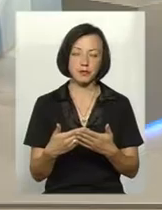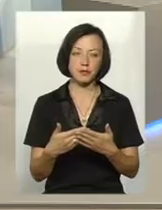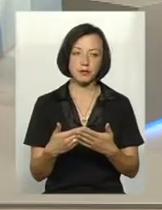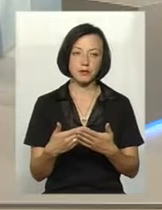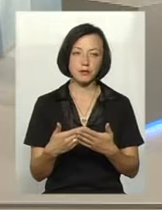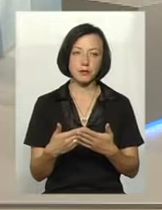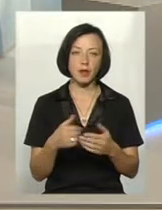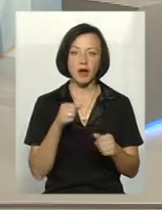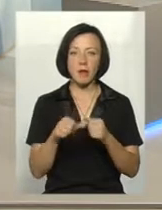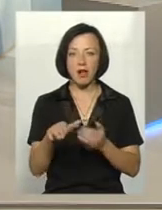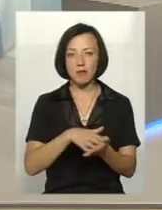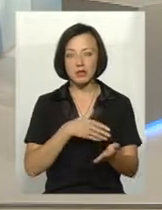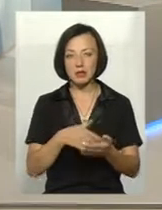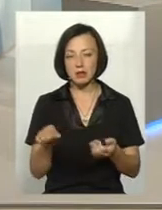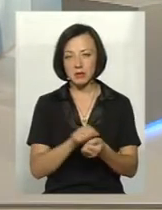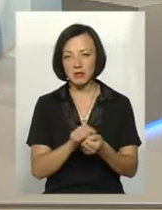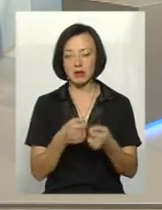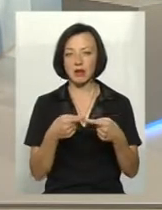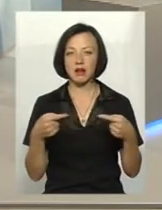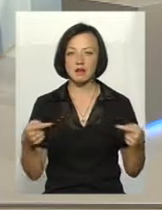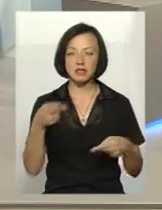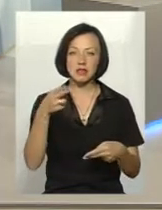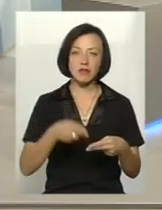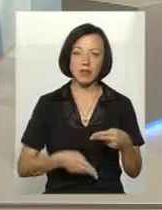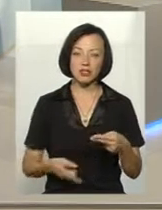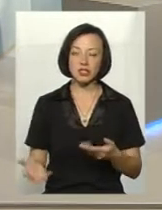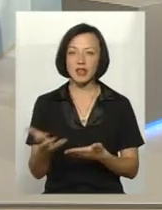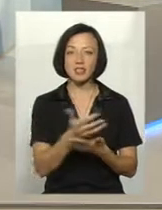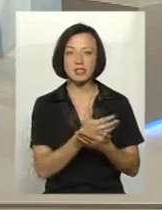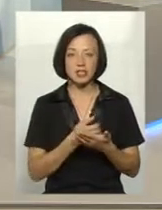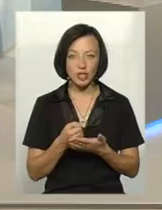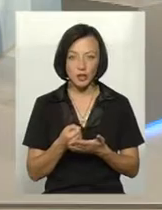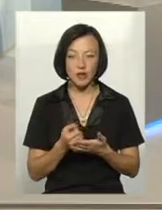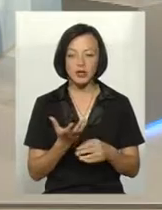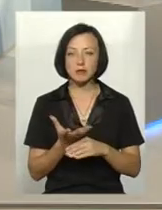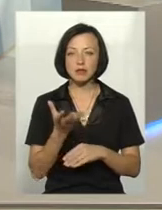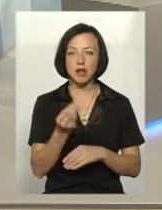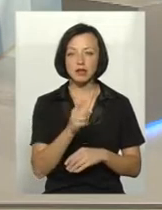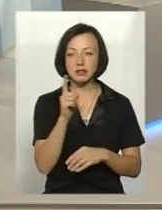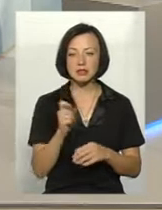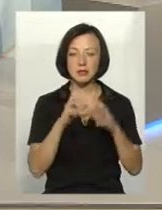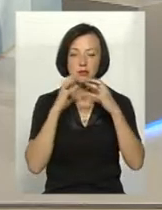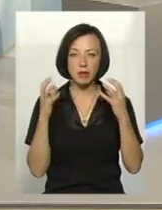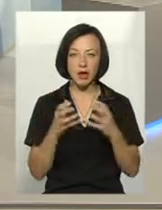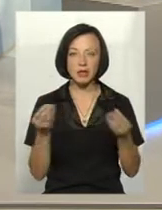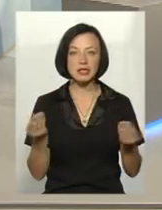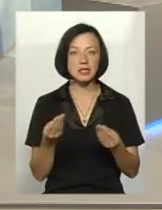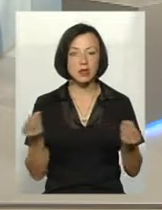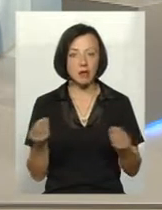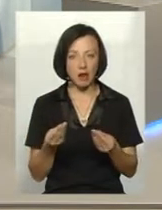паливно-мастильних матеріалів, завершення жнив, сплати за зберігання зерна,